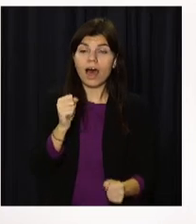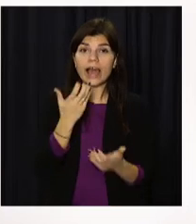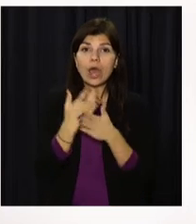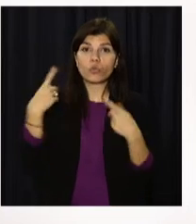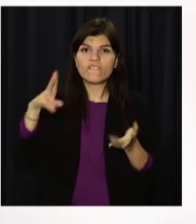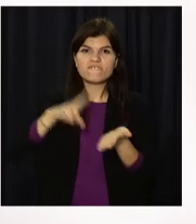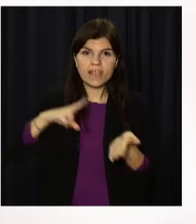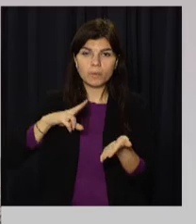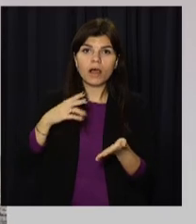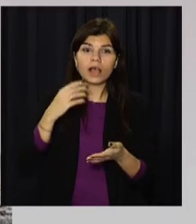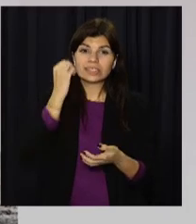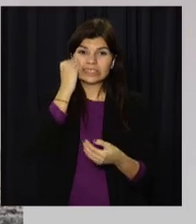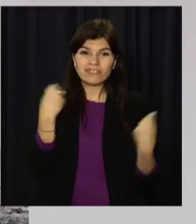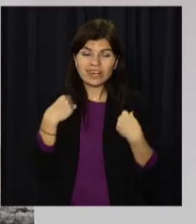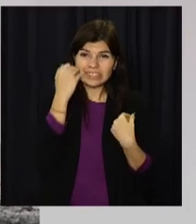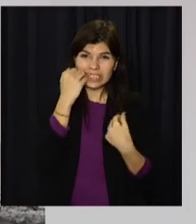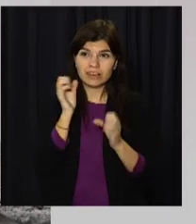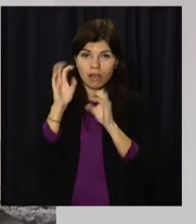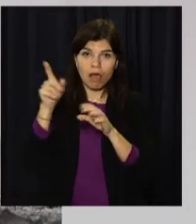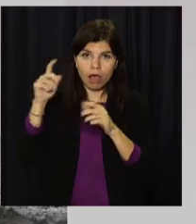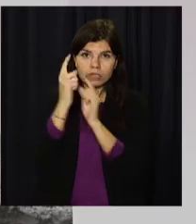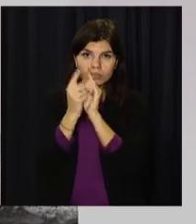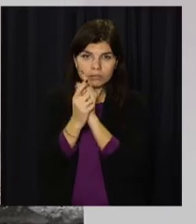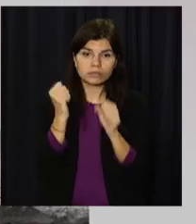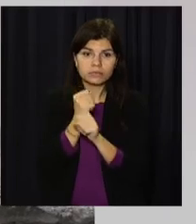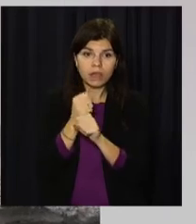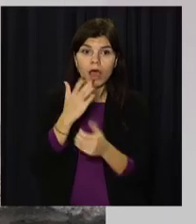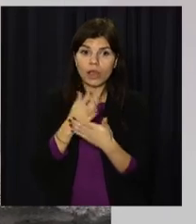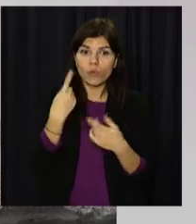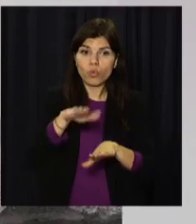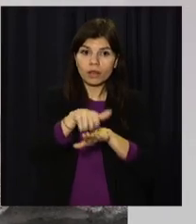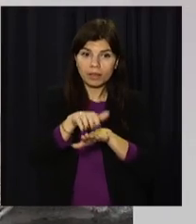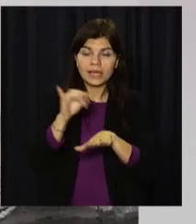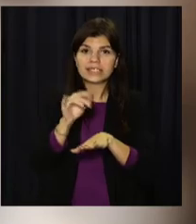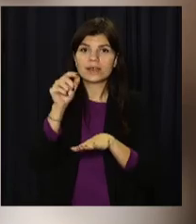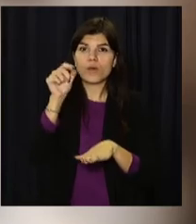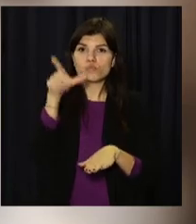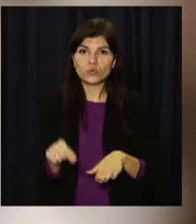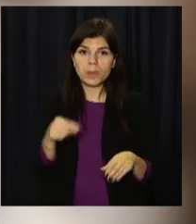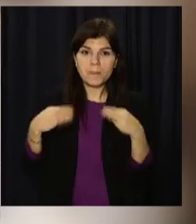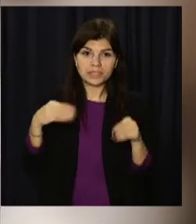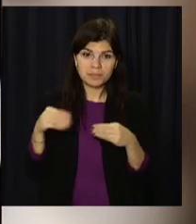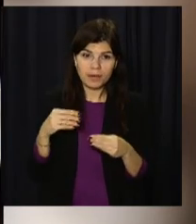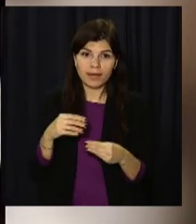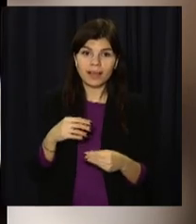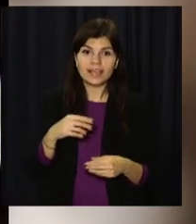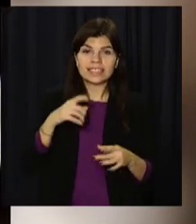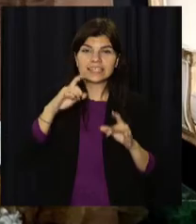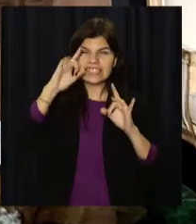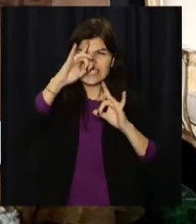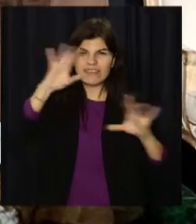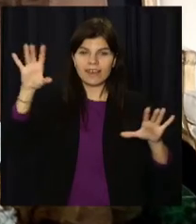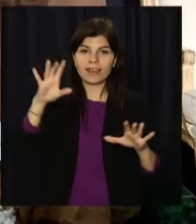одягу із торинної сировини. А бренд Converse створює кедри з перероблених пластикових пляшок. Та не тільки бренди вітають екологічний рух. Світові зірки